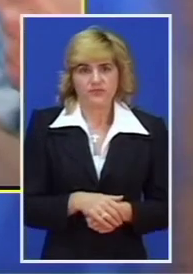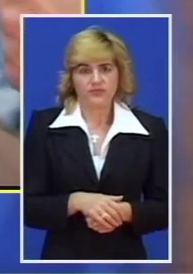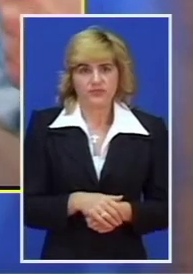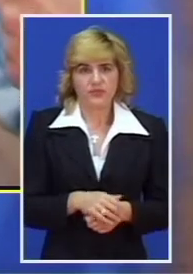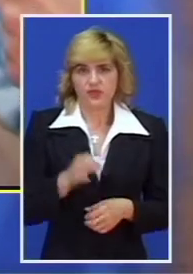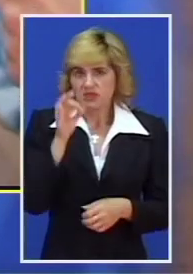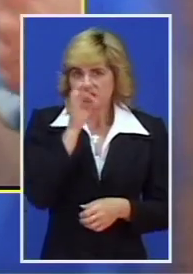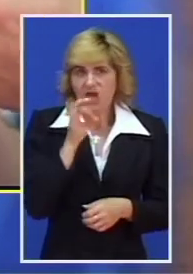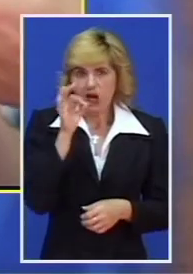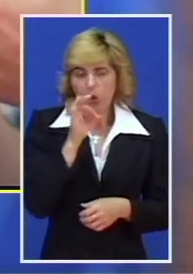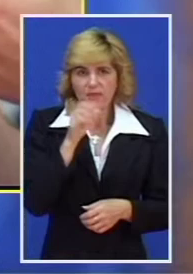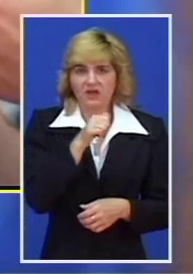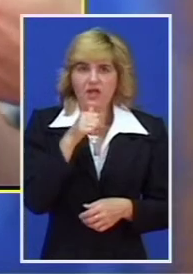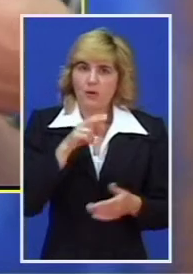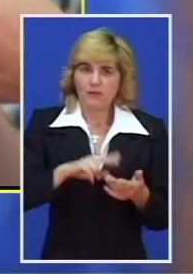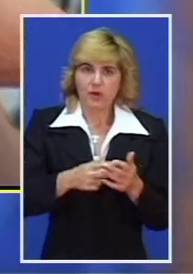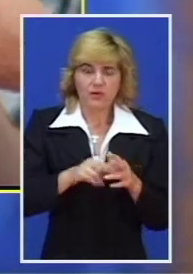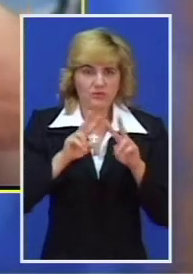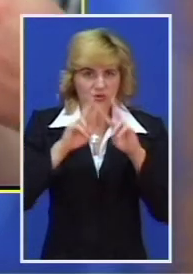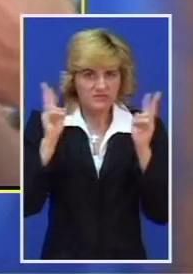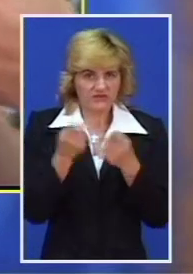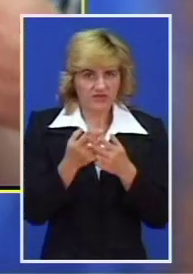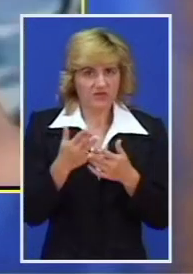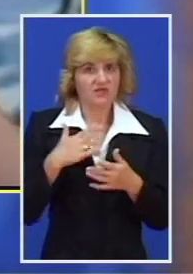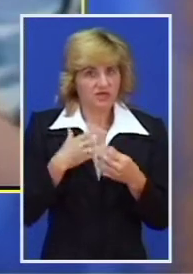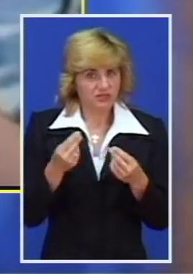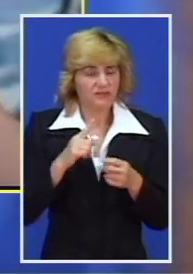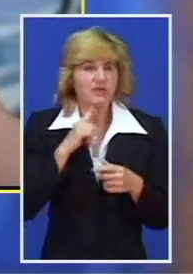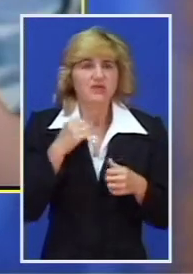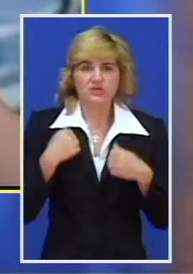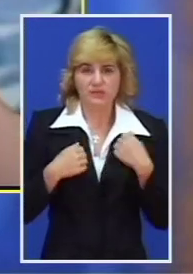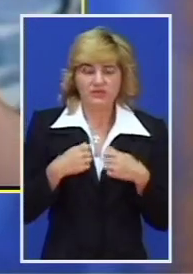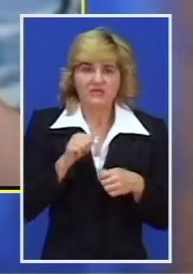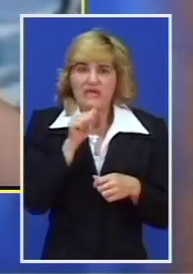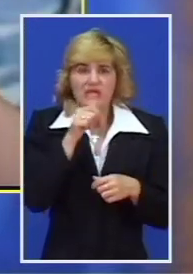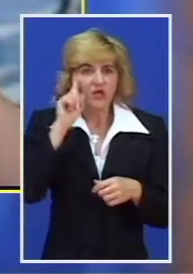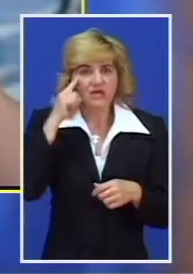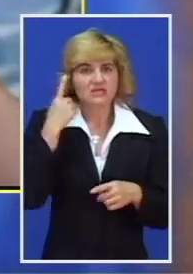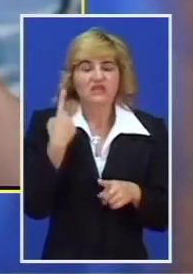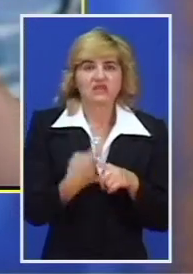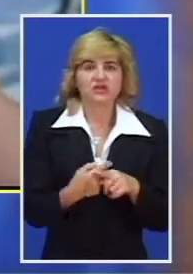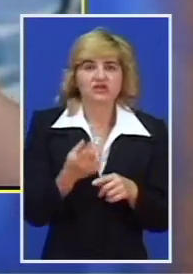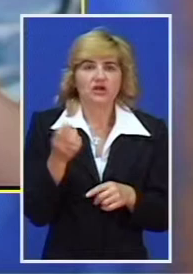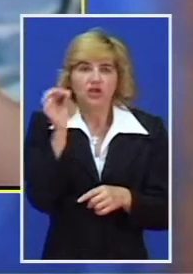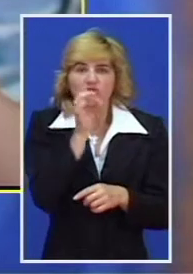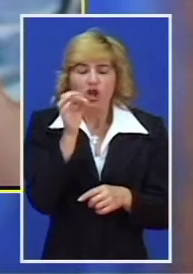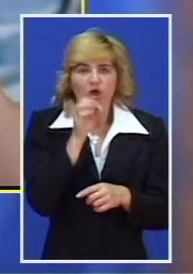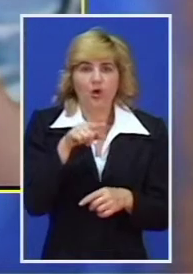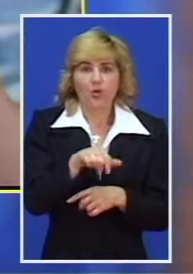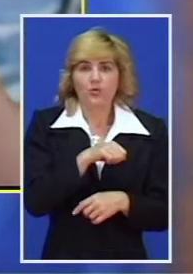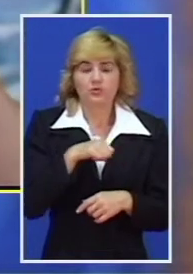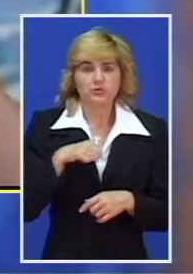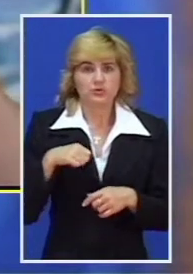Narkomanija je problem celog sveta, naše zemlje pa i Subotice. Niko ne zna tačan broj narkomana. U Subotici ima 1700